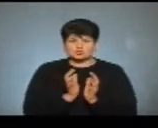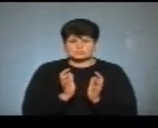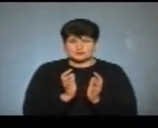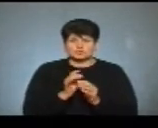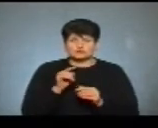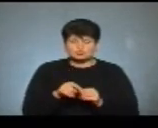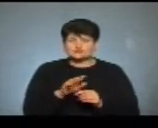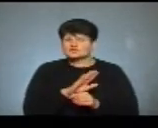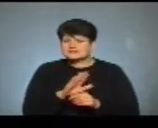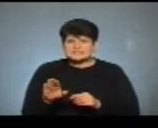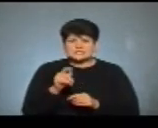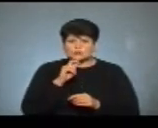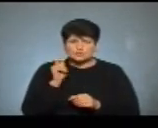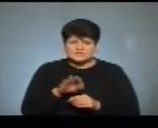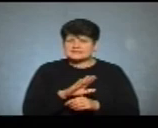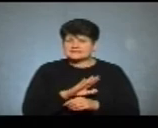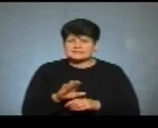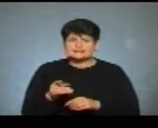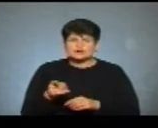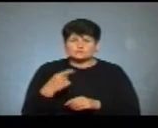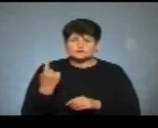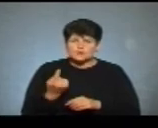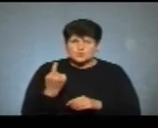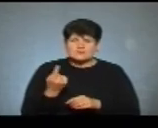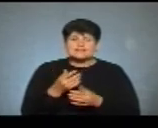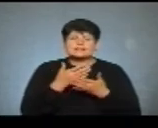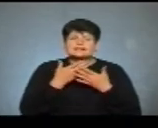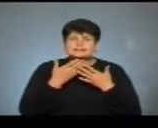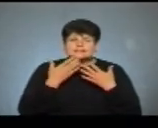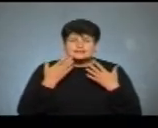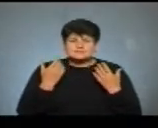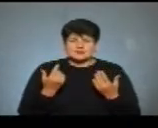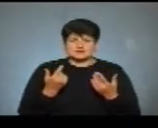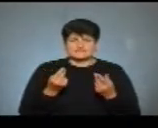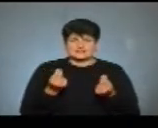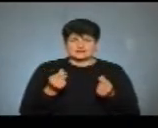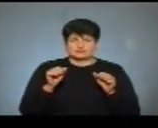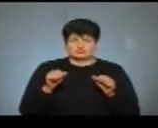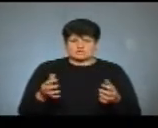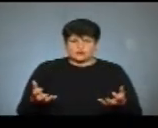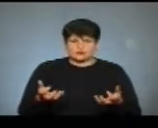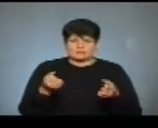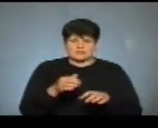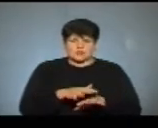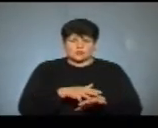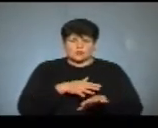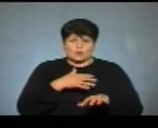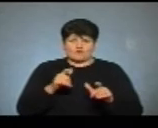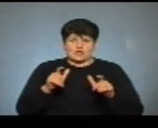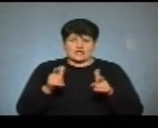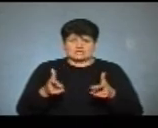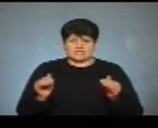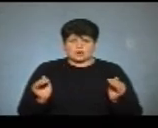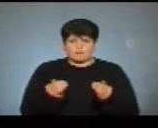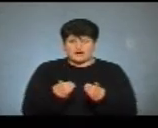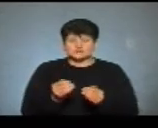Тому що ні Україна, ні місто Тернопіль, ні Тернопільська область не має тих фінансових можливостей утримувати довго, власне, карантинні